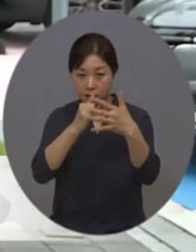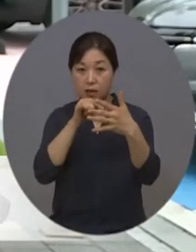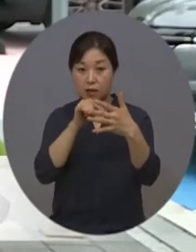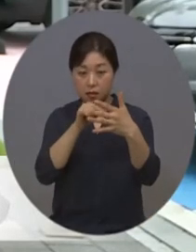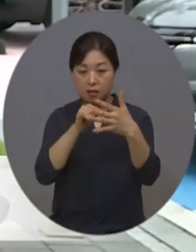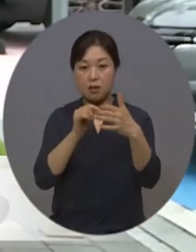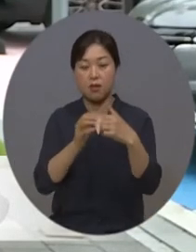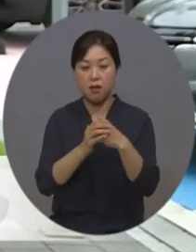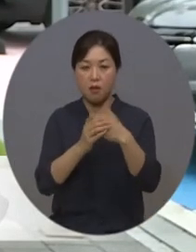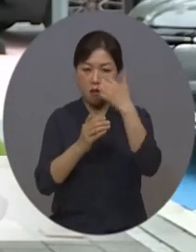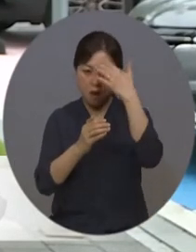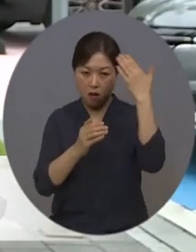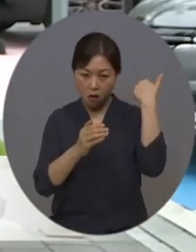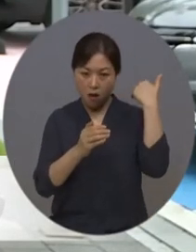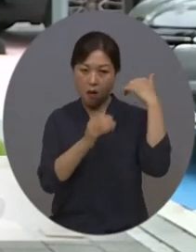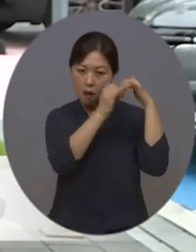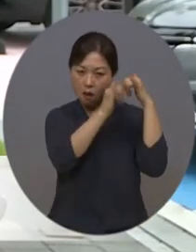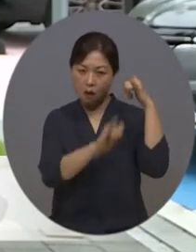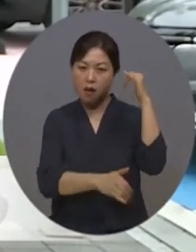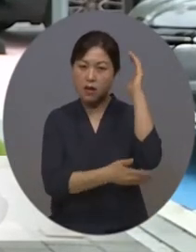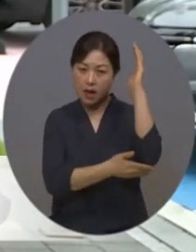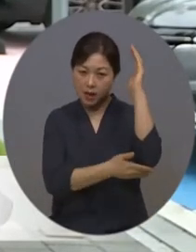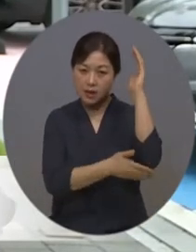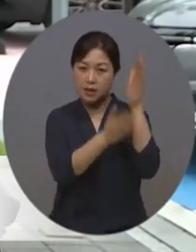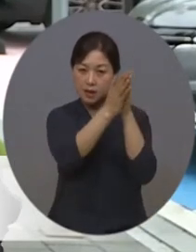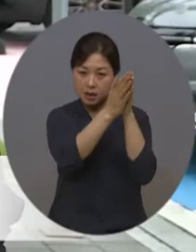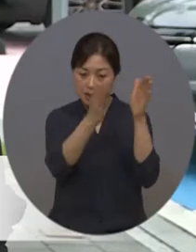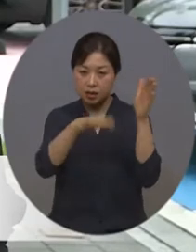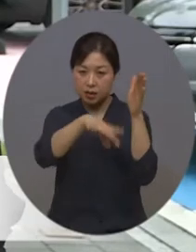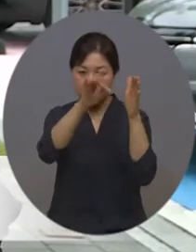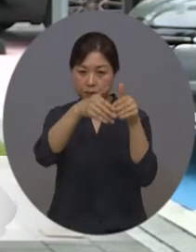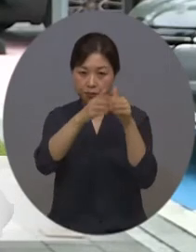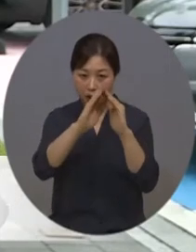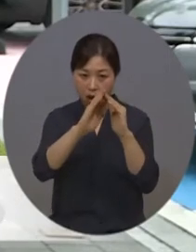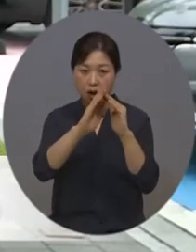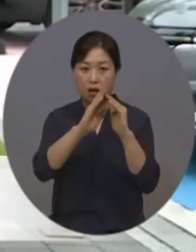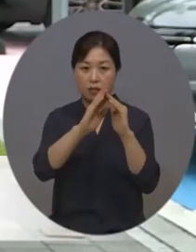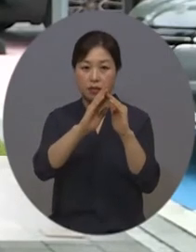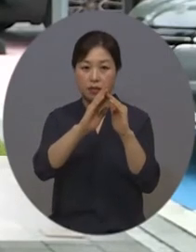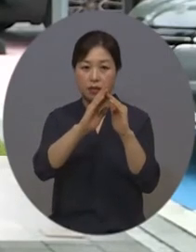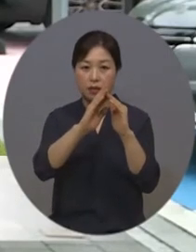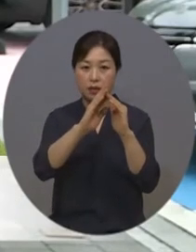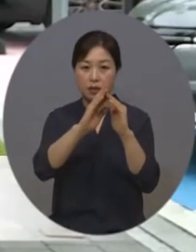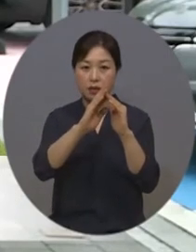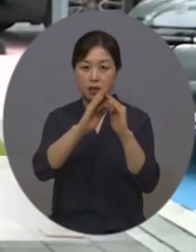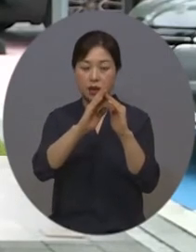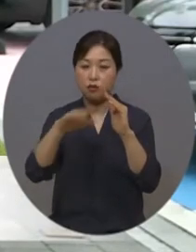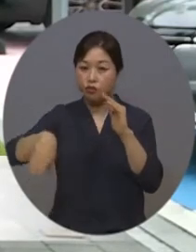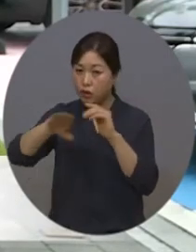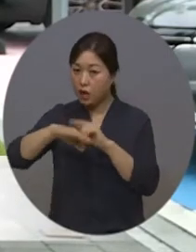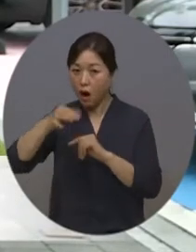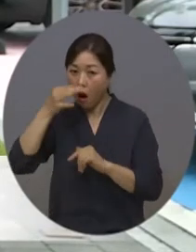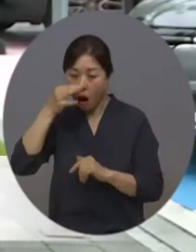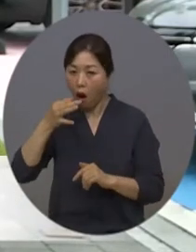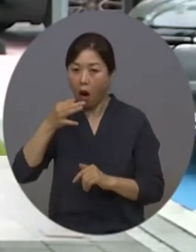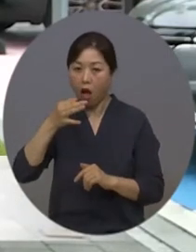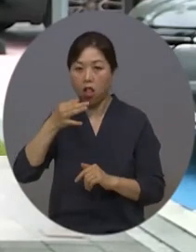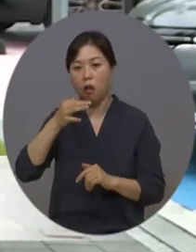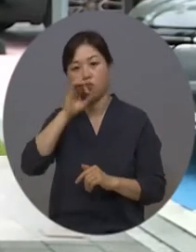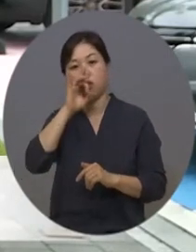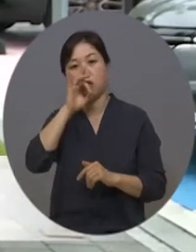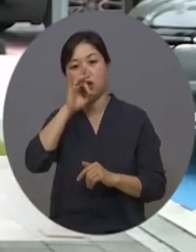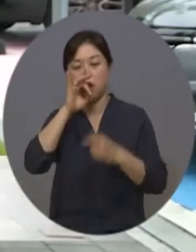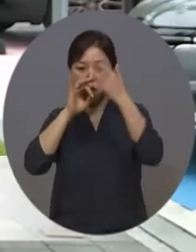벽골제의 전설에서부터 시작을 해서 처음 축조하여서 지금은 말하자면 저희가 보지 못하는 과거의